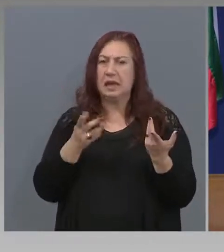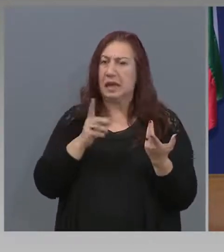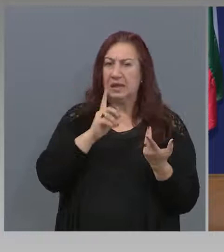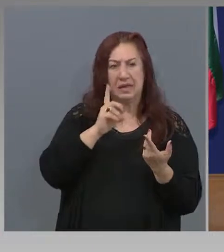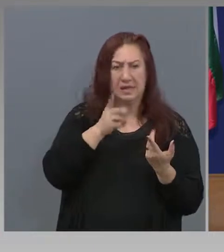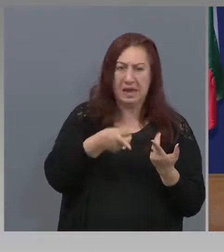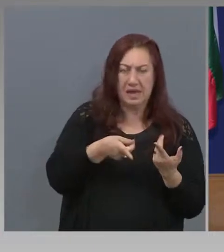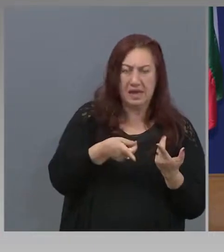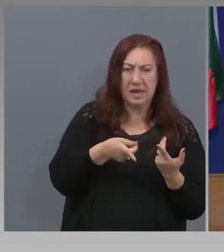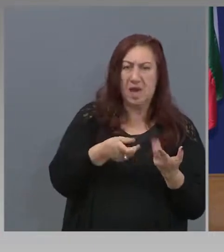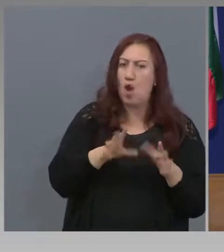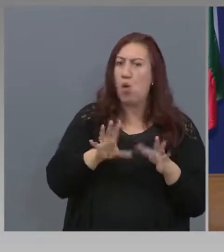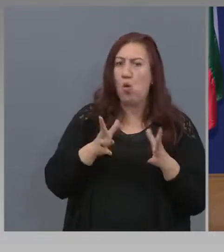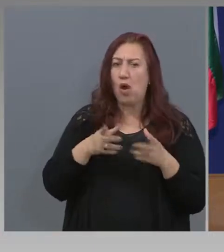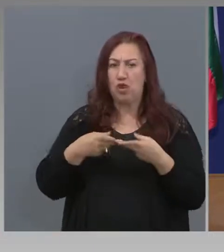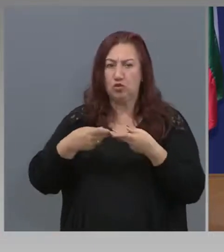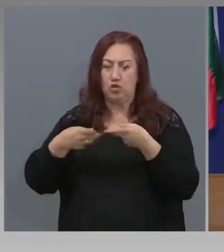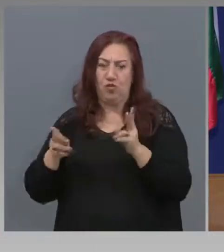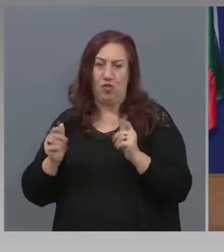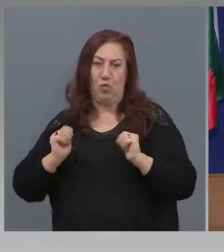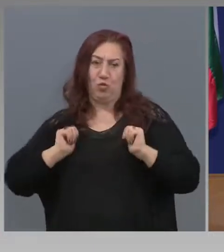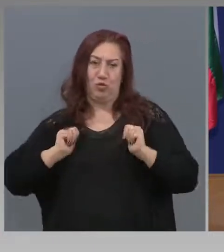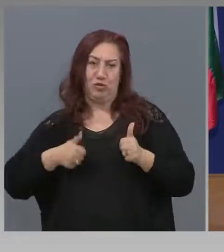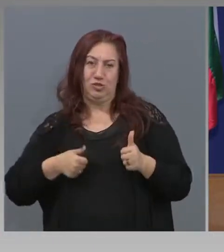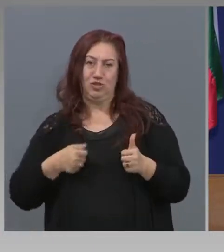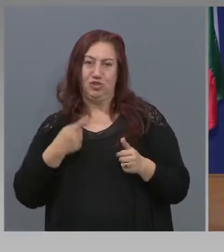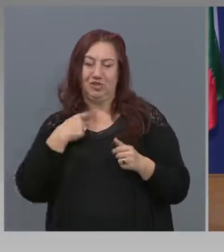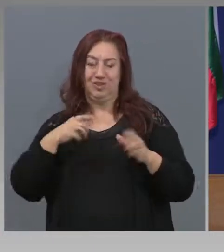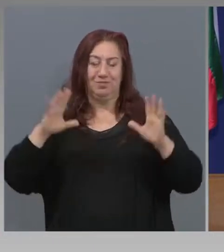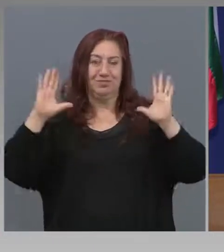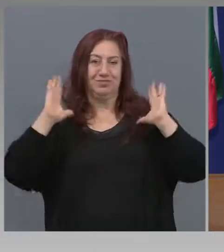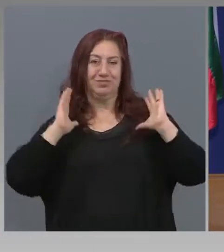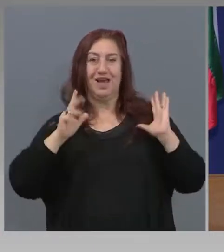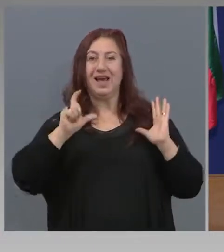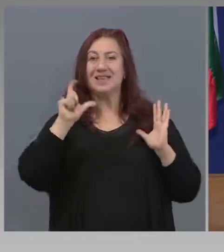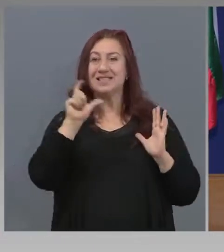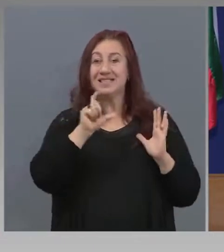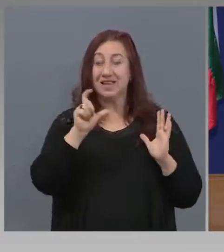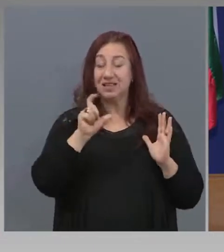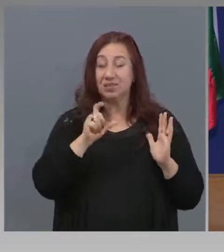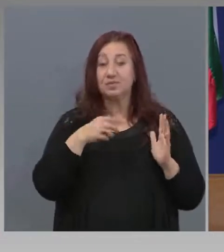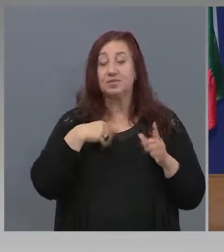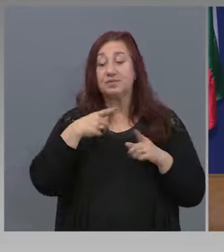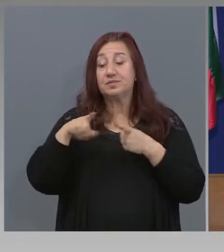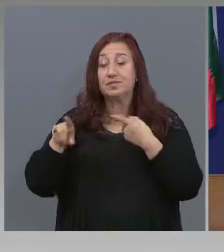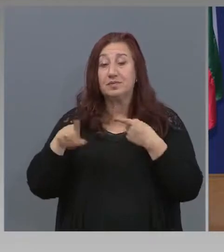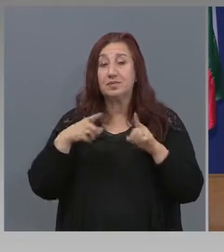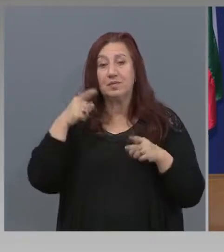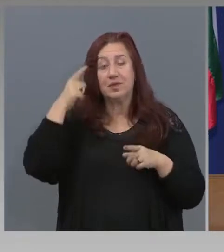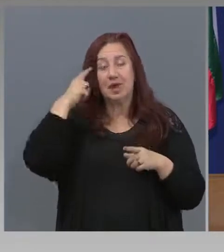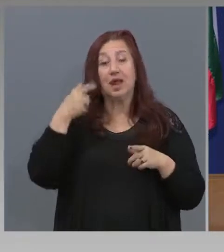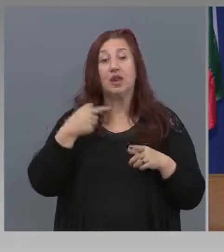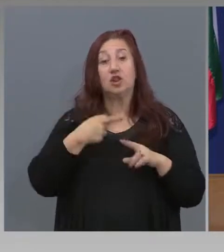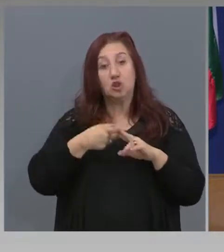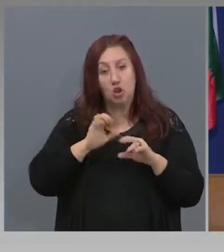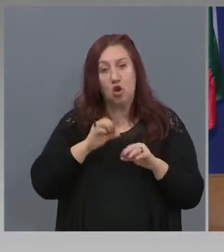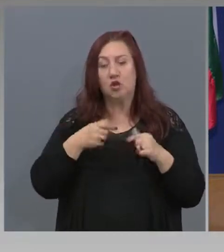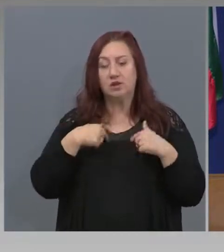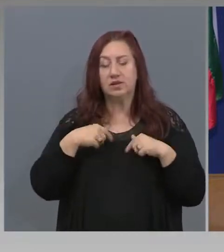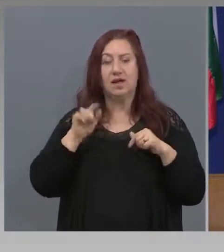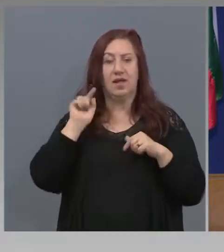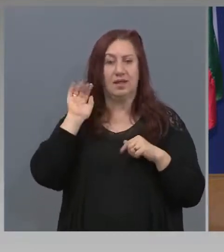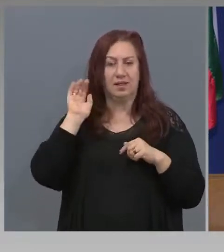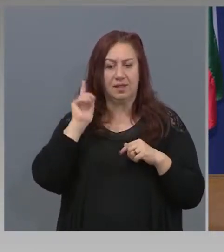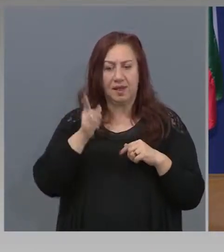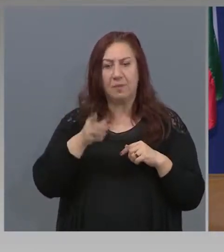отвори туристическия сезон? Защото има най-различни хипотези. Но ние трябва да имаме готовността. Разбира се,